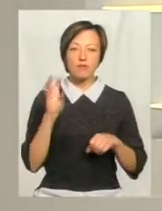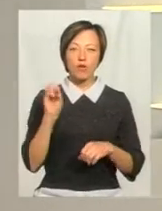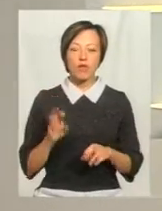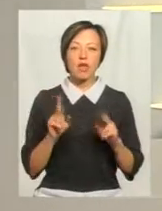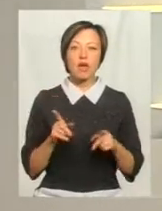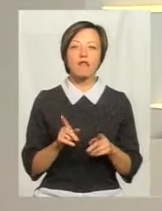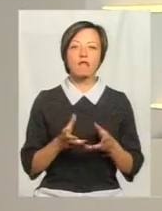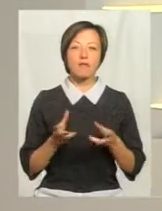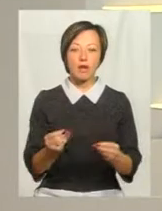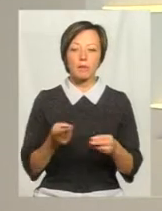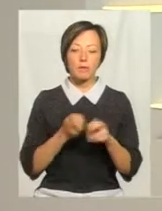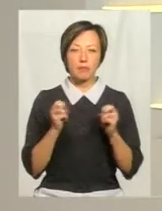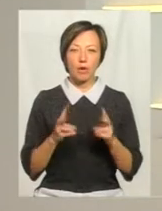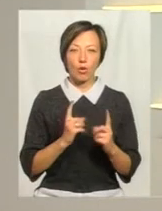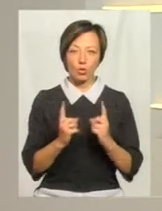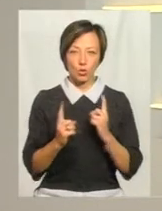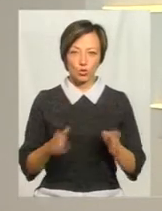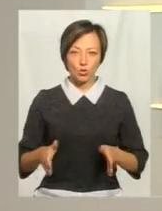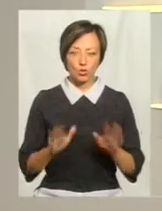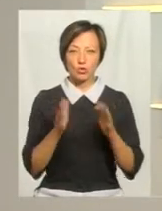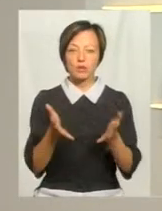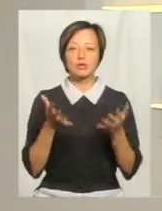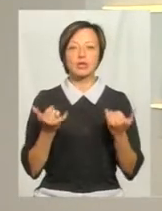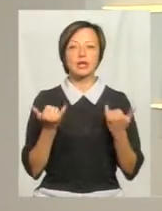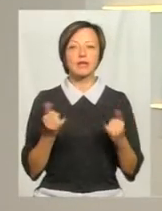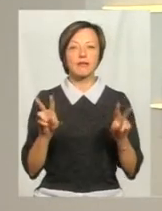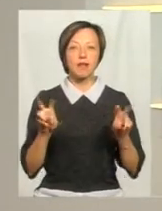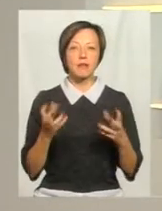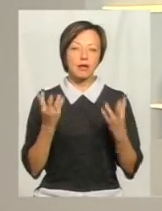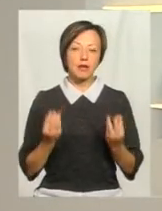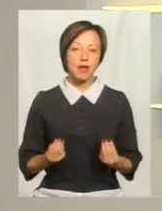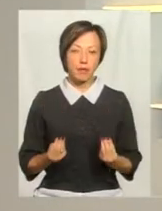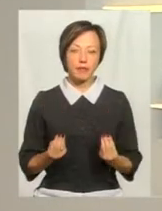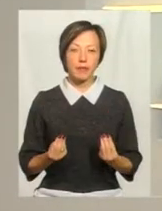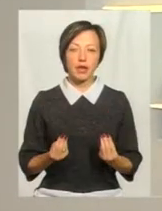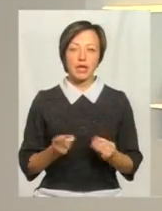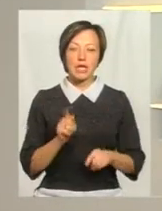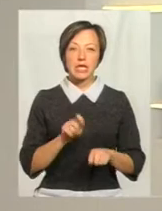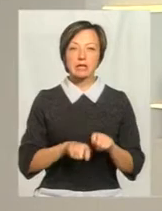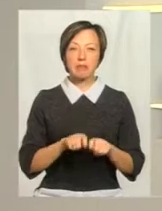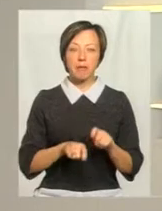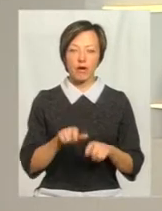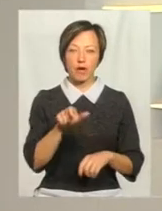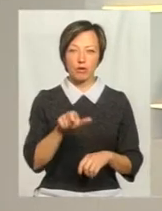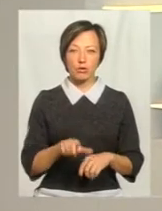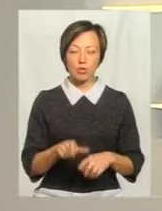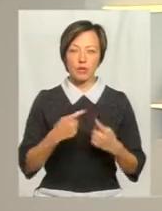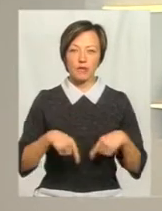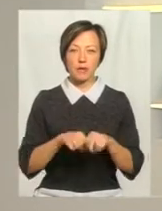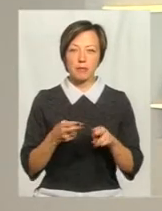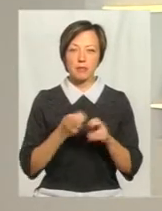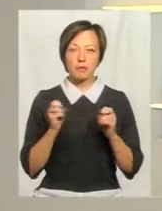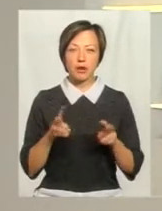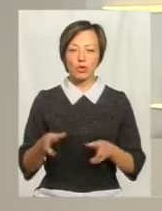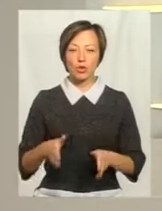впливає на безпеку дорожнього руху, будемо з'ясовувати нині у темі дня з інспектором відділу безпеки